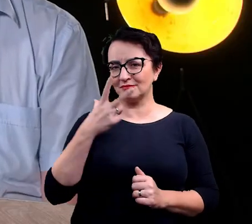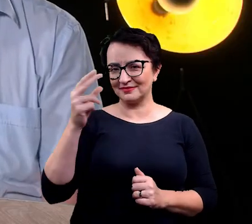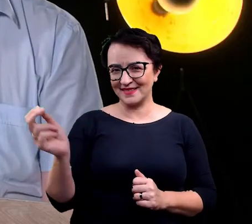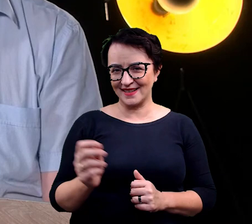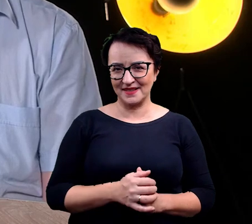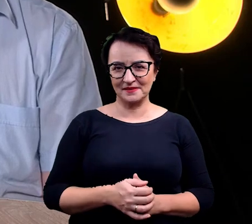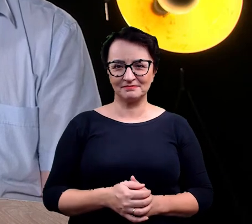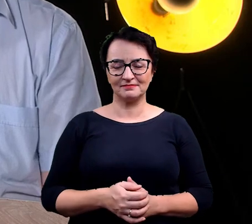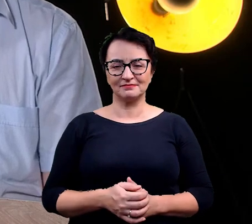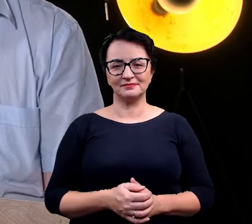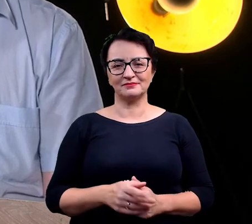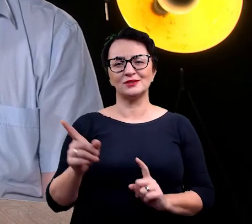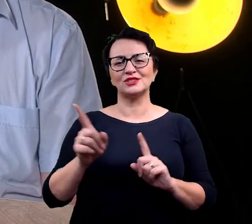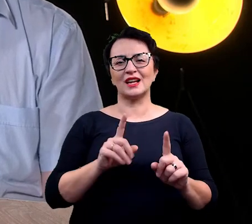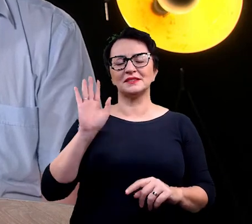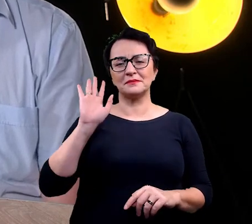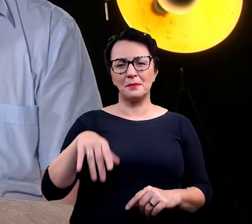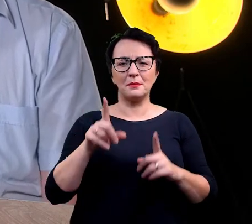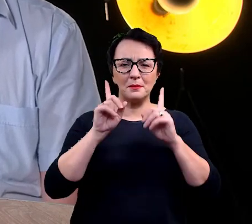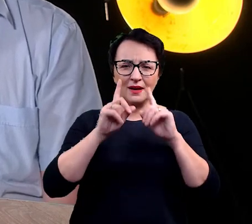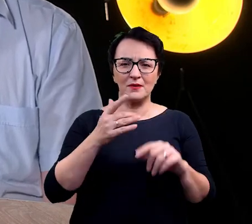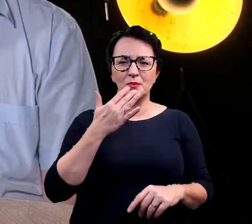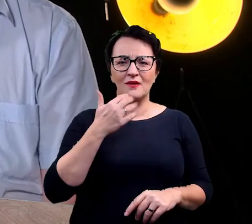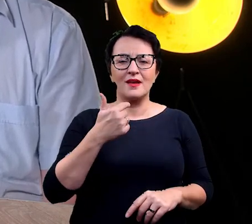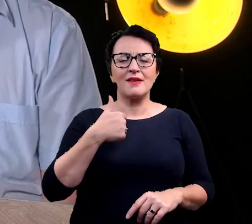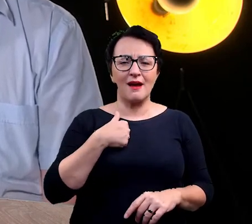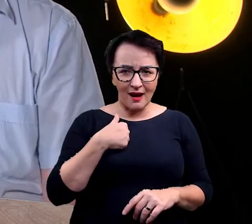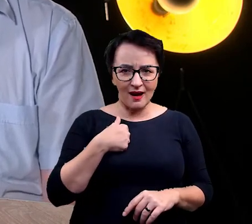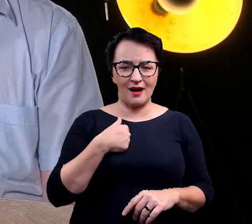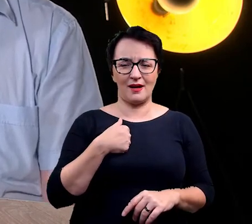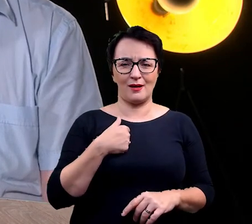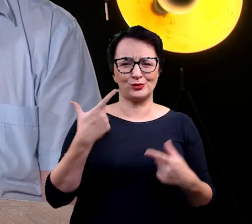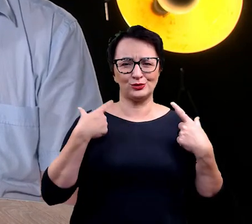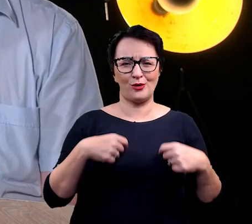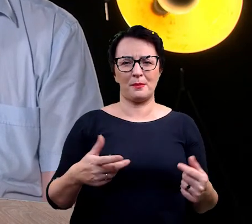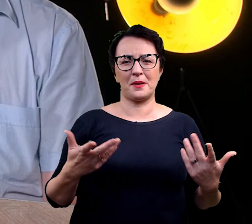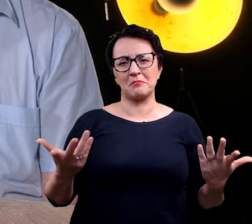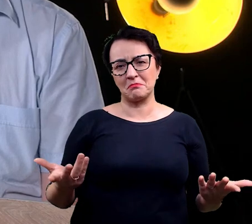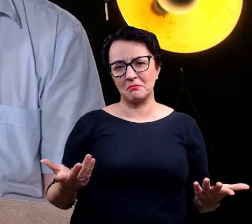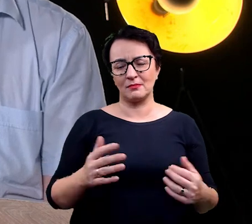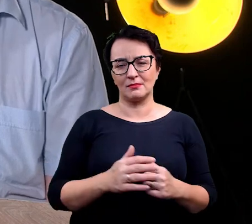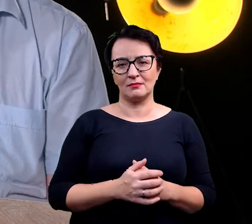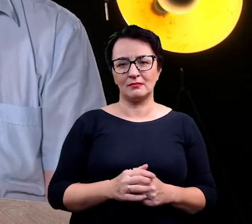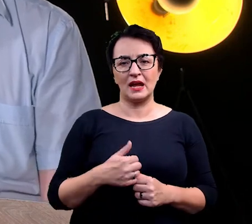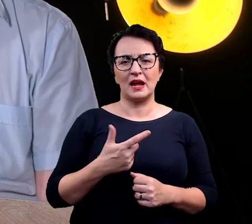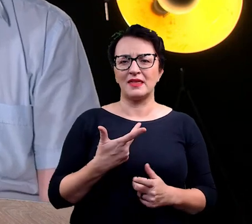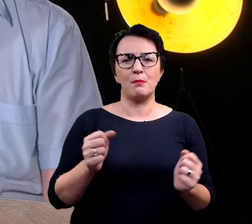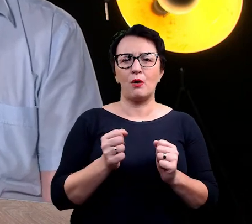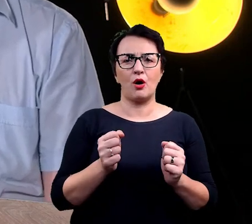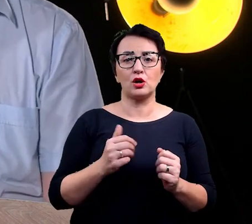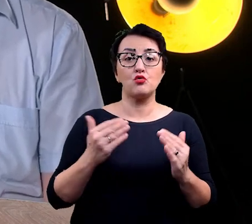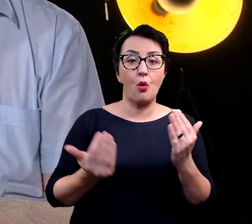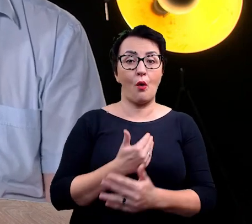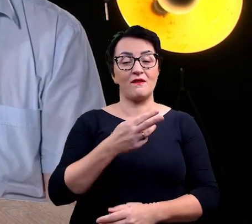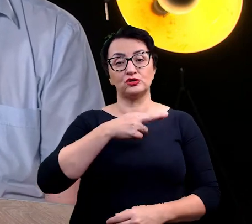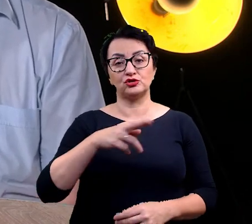To znaczy, ja szczerze powiedziawszy jestem taką osobą, która nie boje się nowych rzeczy. To znaczy,